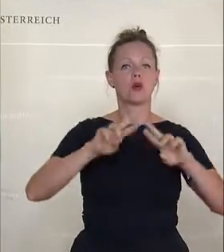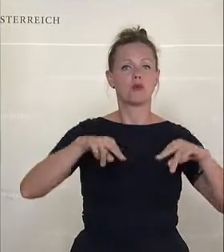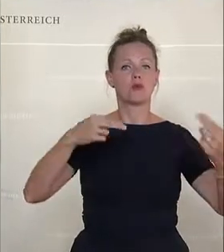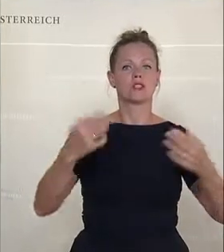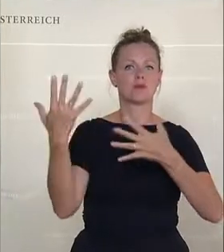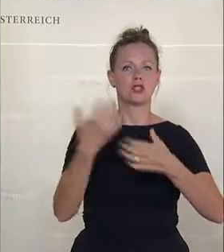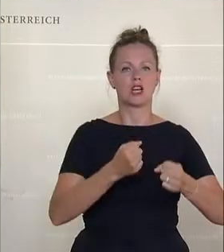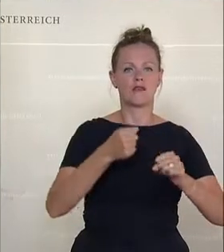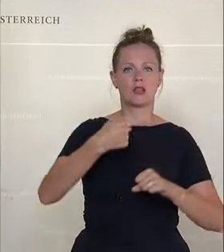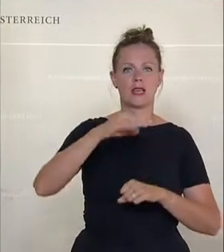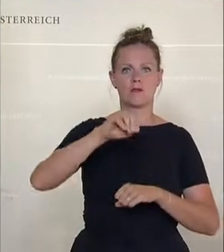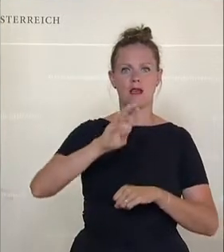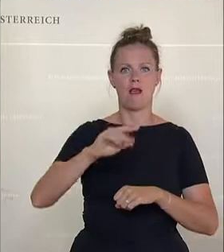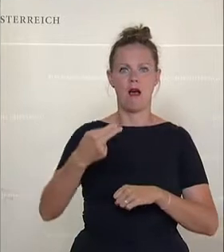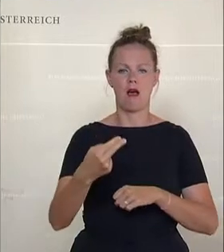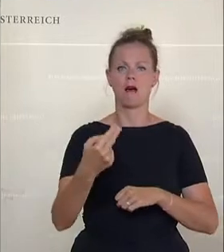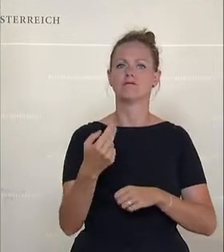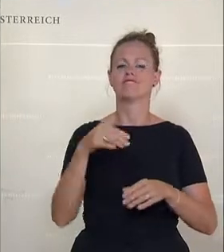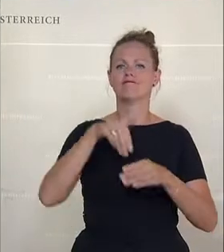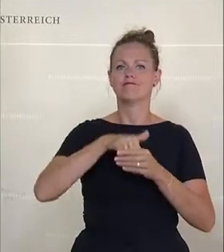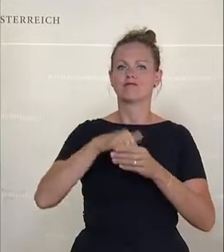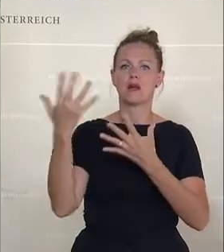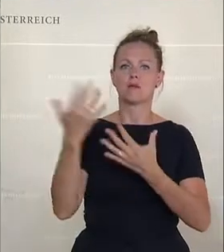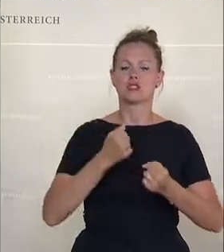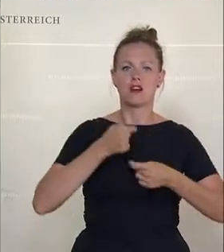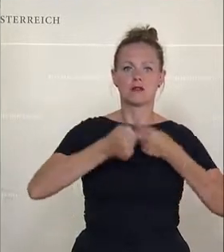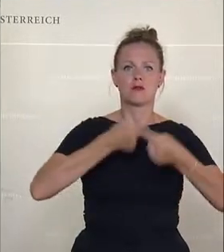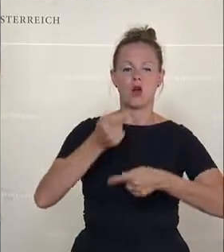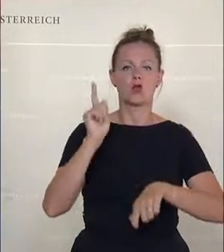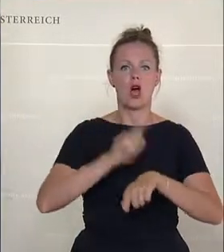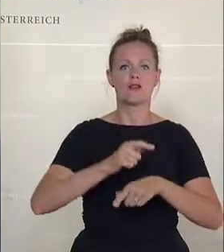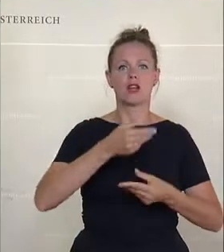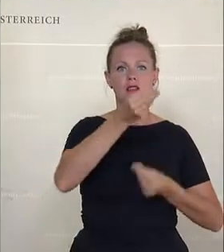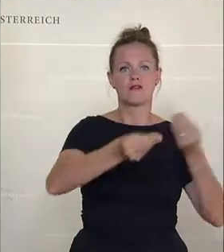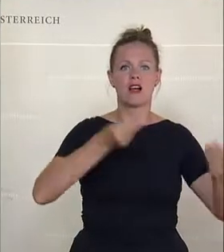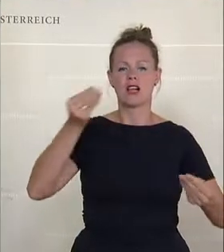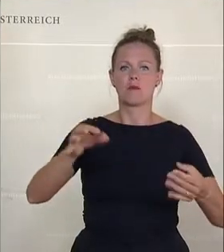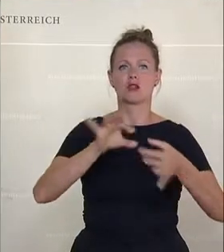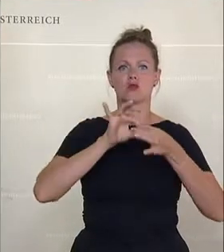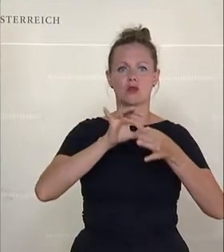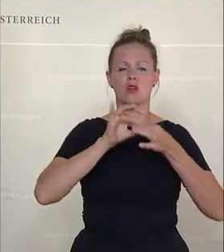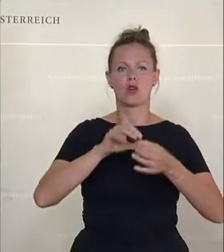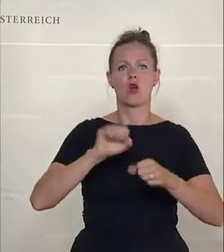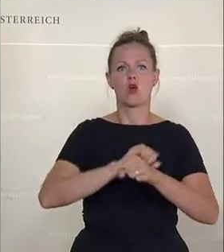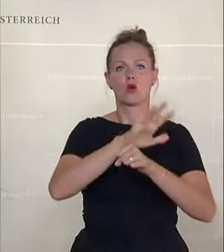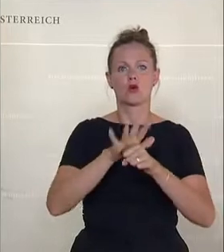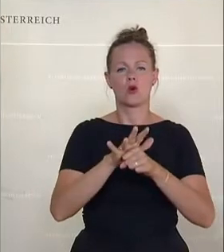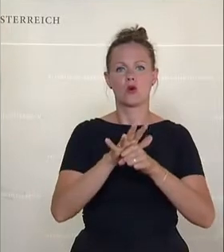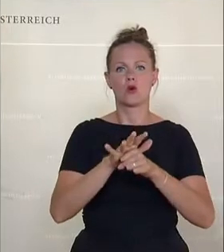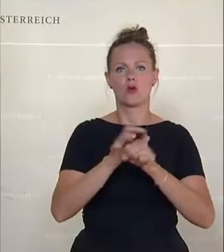FFP2-Masken. Die SPÖ und die NEOS haben dafür im Nationalrat ein entsprechendes Verlangen eingebracht. Der Bericht des